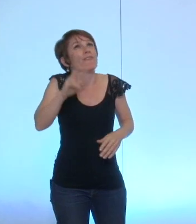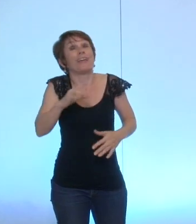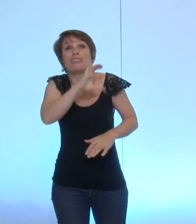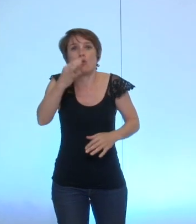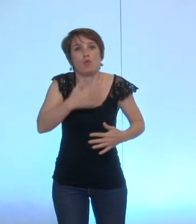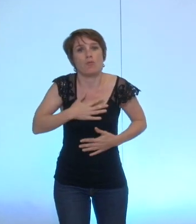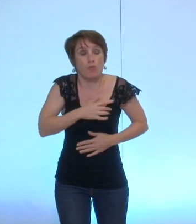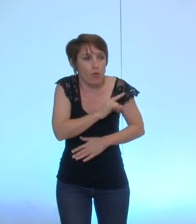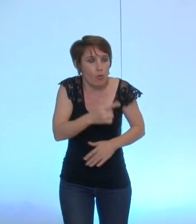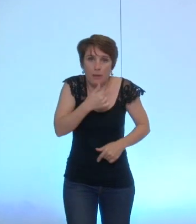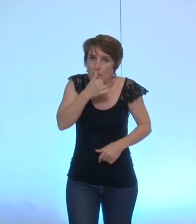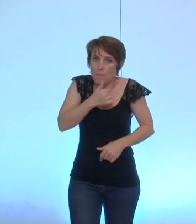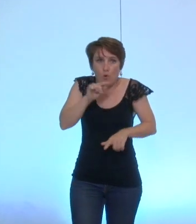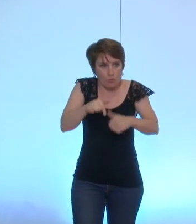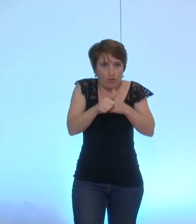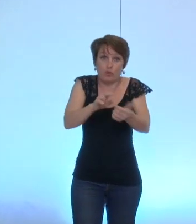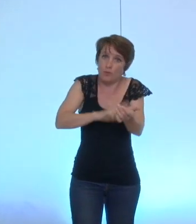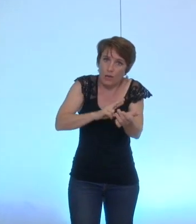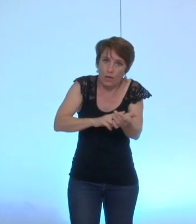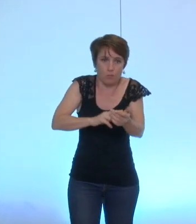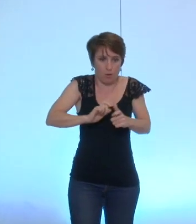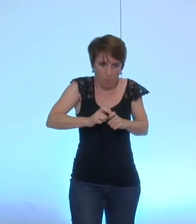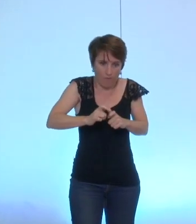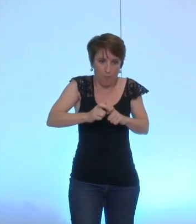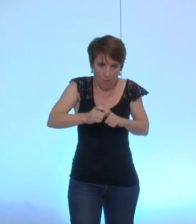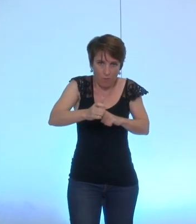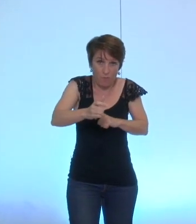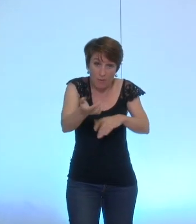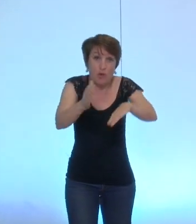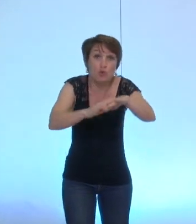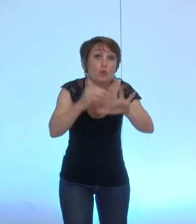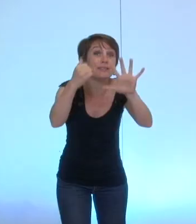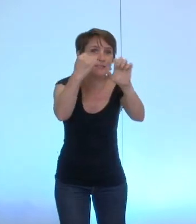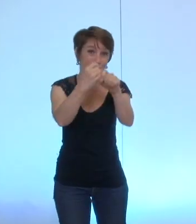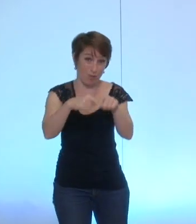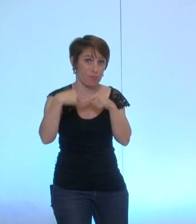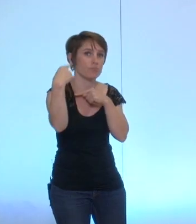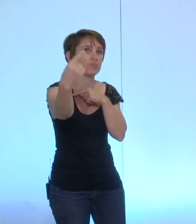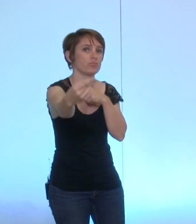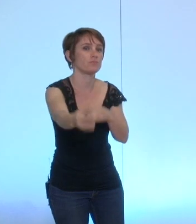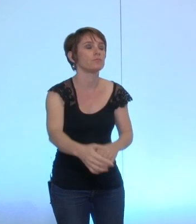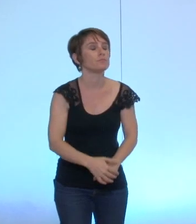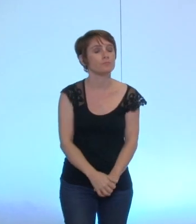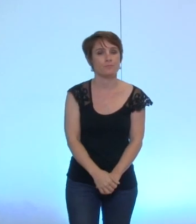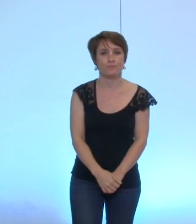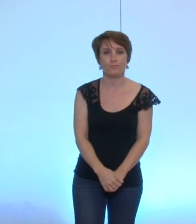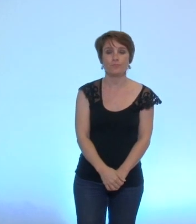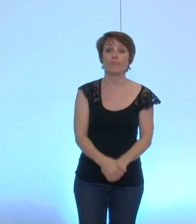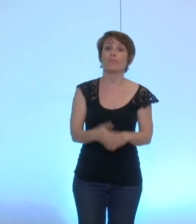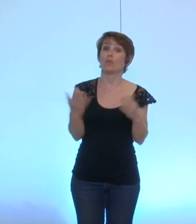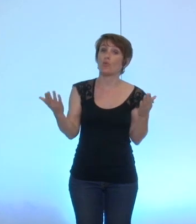avec cela pour permettre à ce rythme de se faire dans les 6 années à venir je mets donc au voie cette